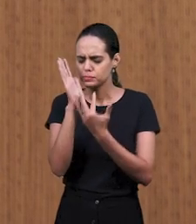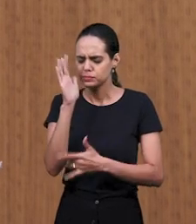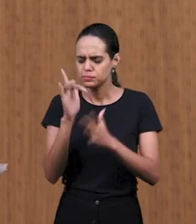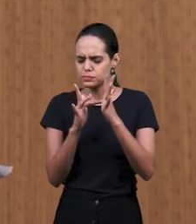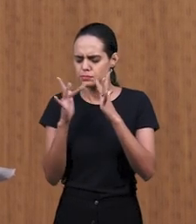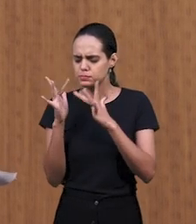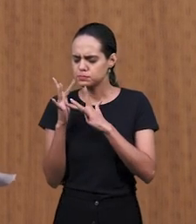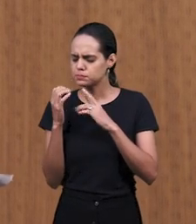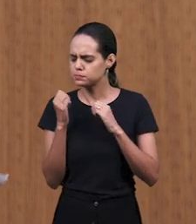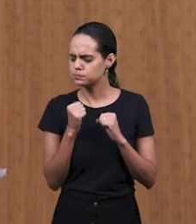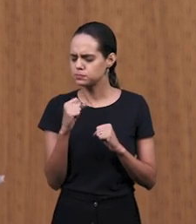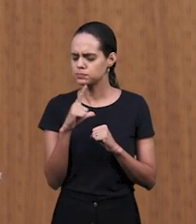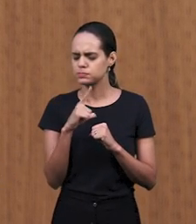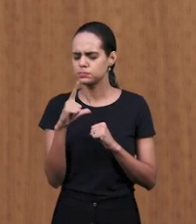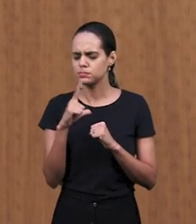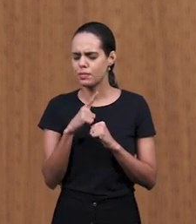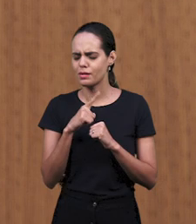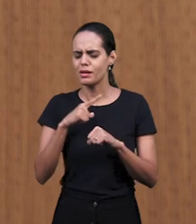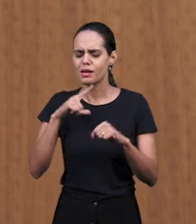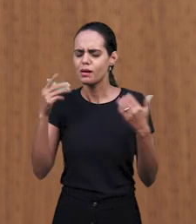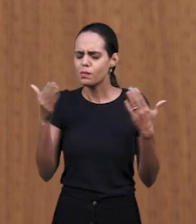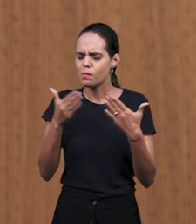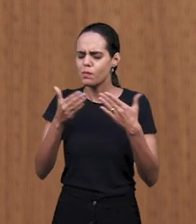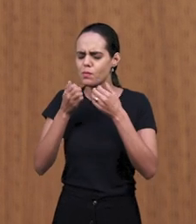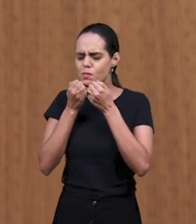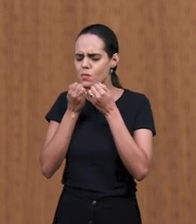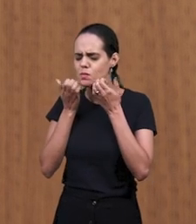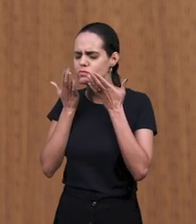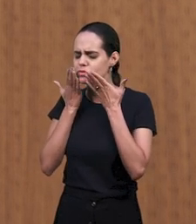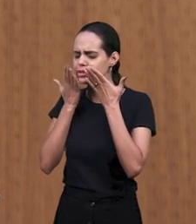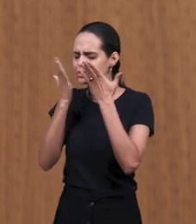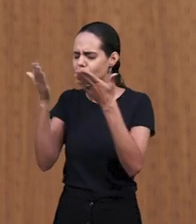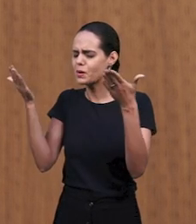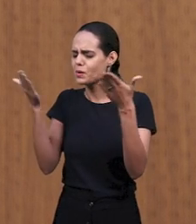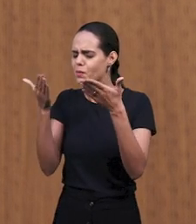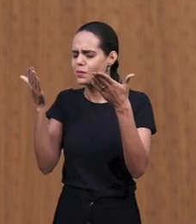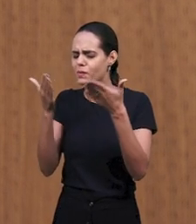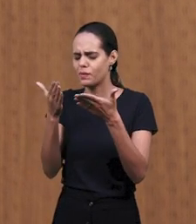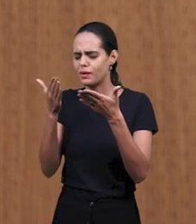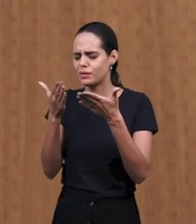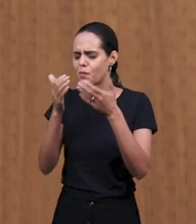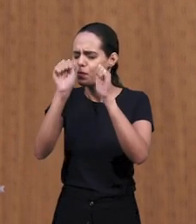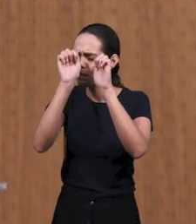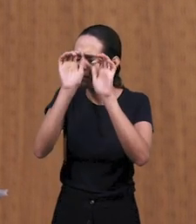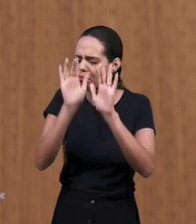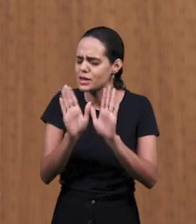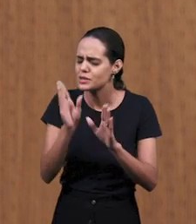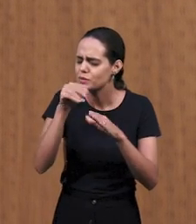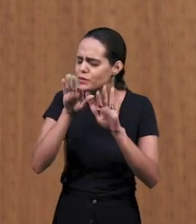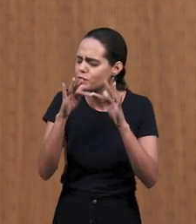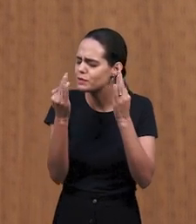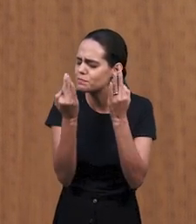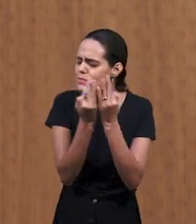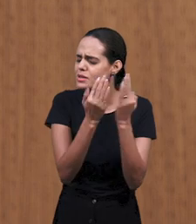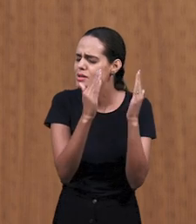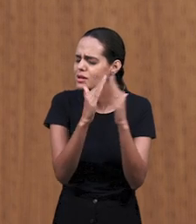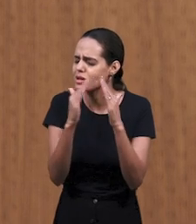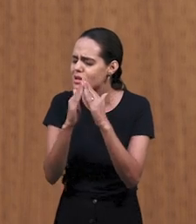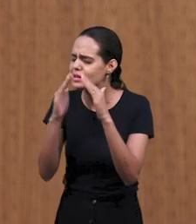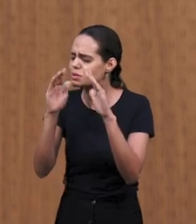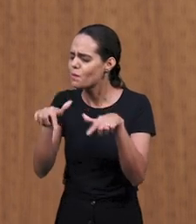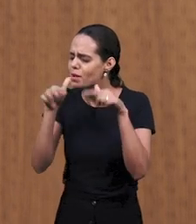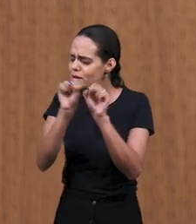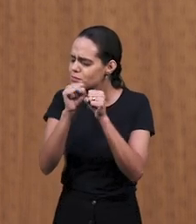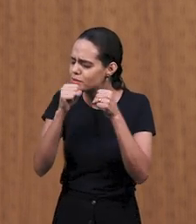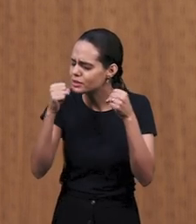исповедуя твое исповедание твоих детей, чтобы было благословение для семей, для их жизни. Совершая освобождение, мы молимся во имя Господа Иисуса